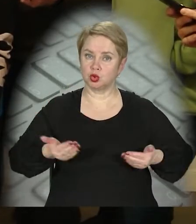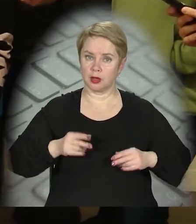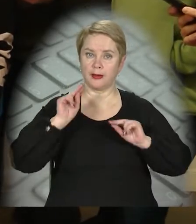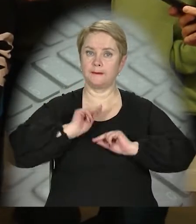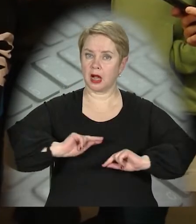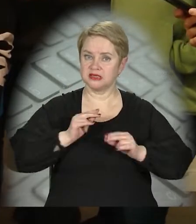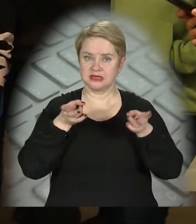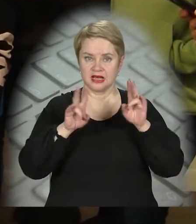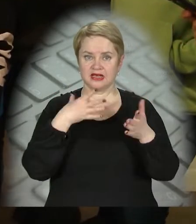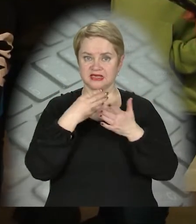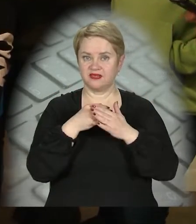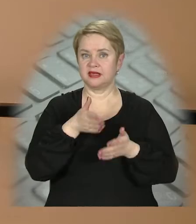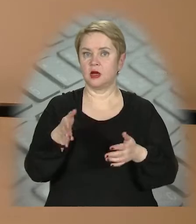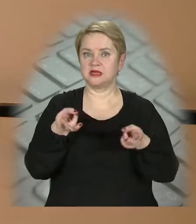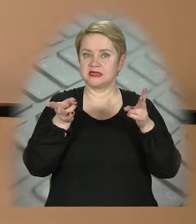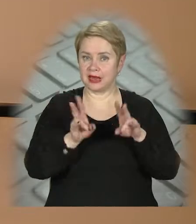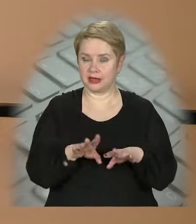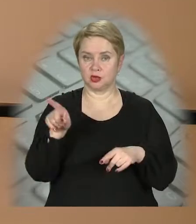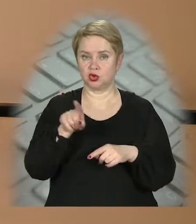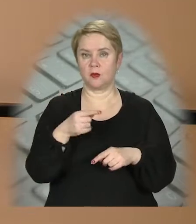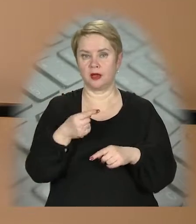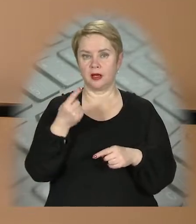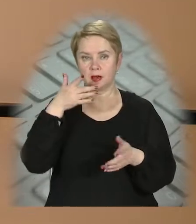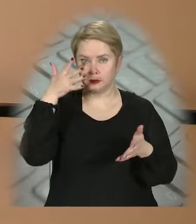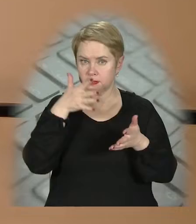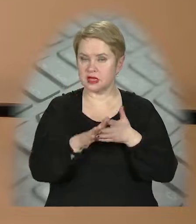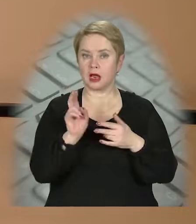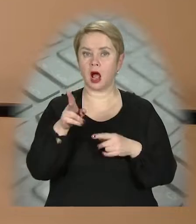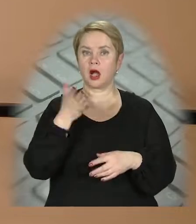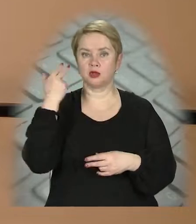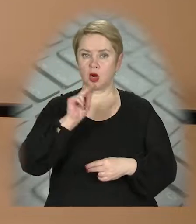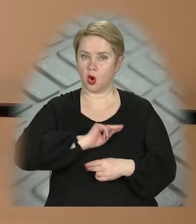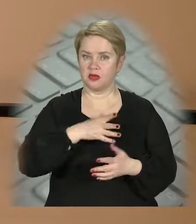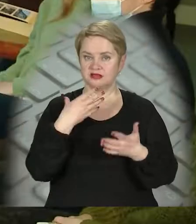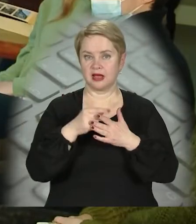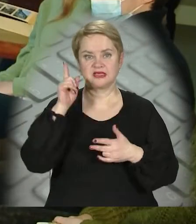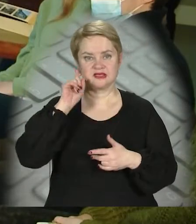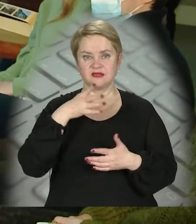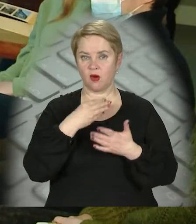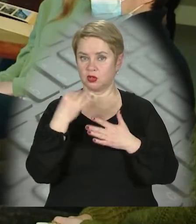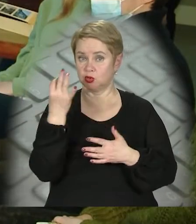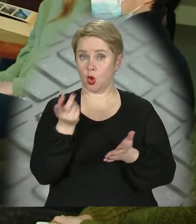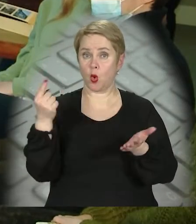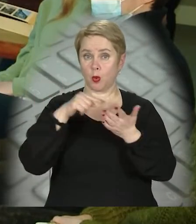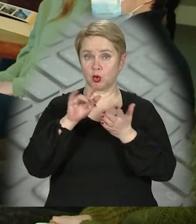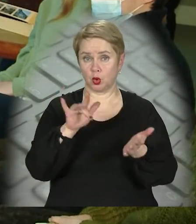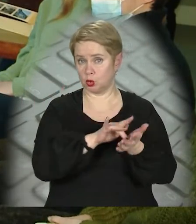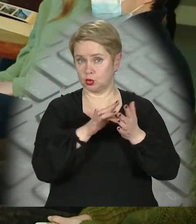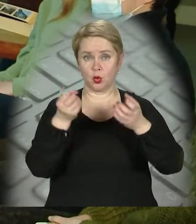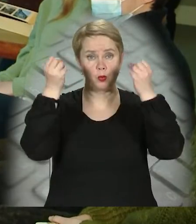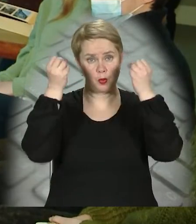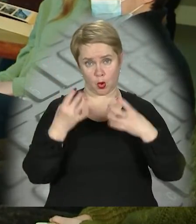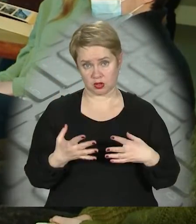працювали та залишили свій слід. Щоб вони розуміли, як це робилось і дійсно знали свою історію. Потрапити на екскурсію дуже